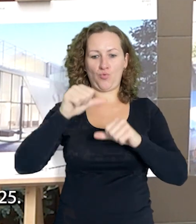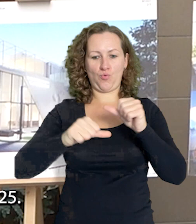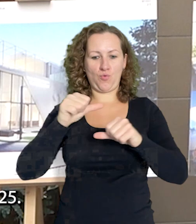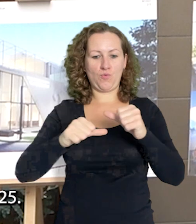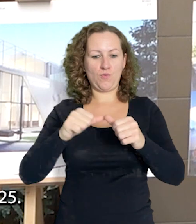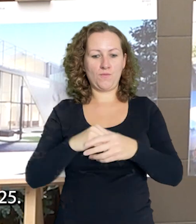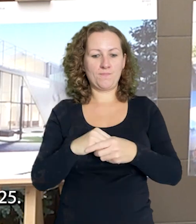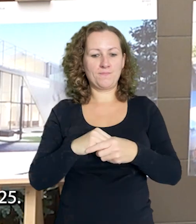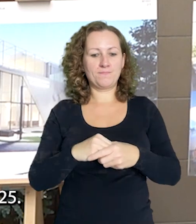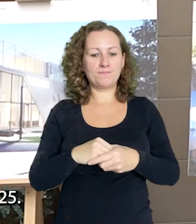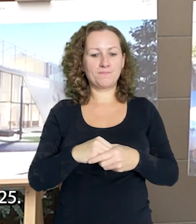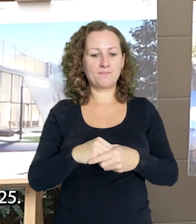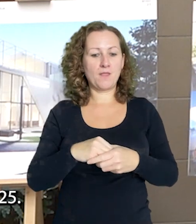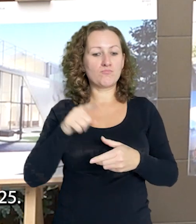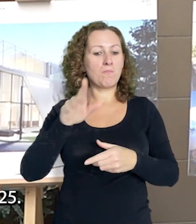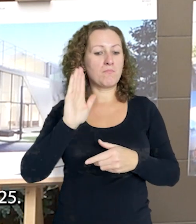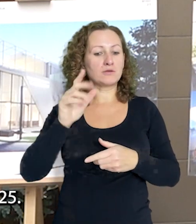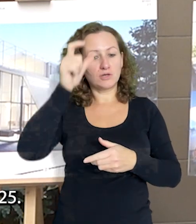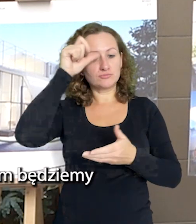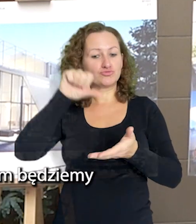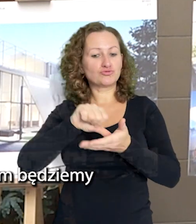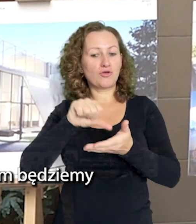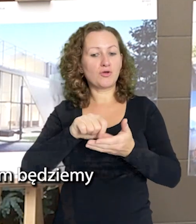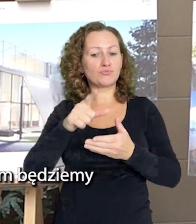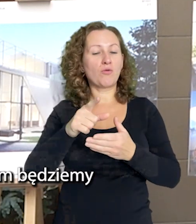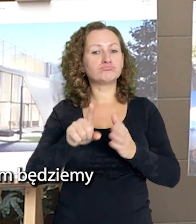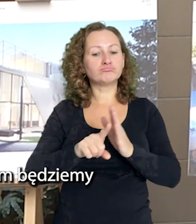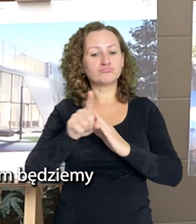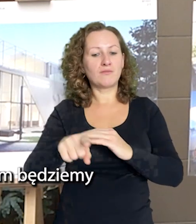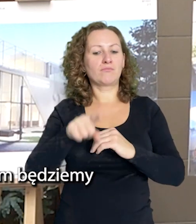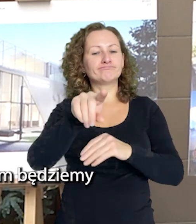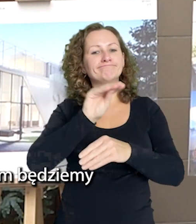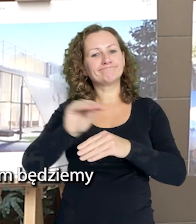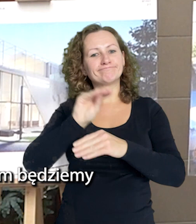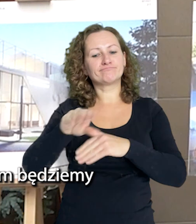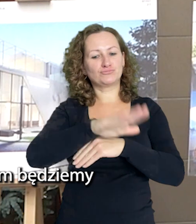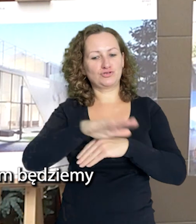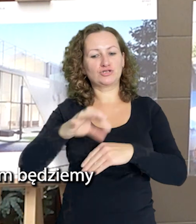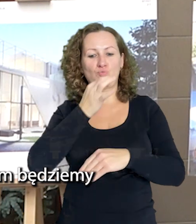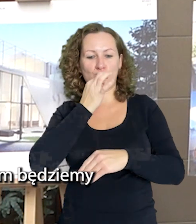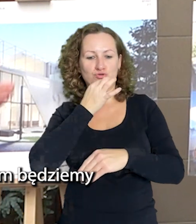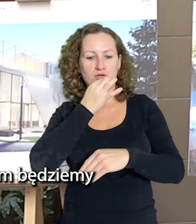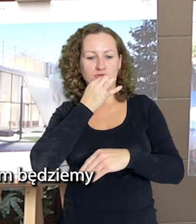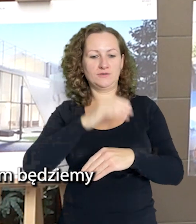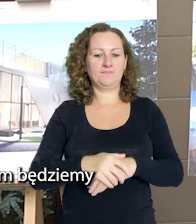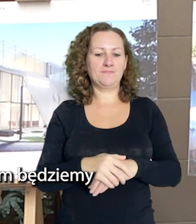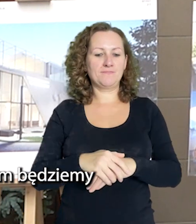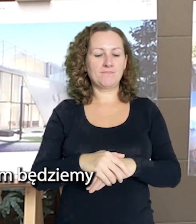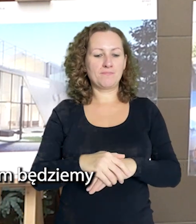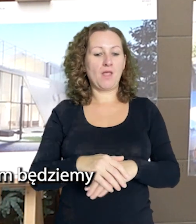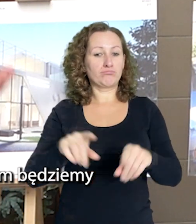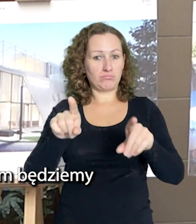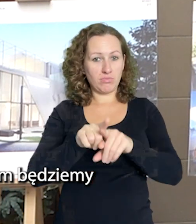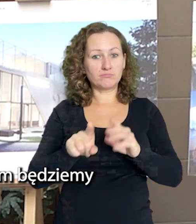inwestycji to rok 2025. To mamy w centrum, w którym oczywiście przede wszystkim będziemy edukowali